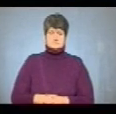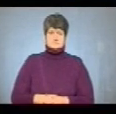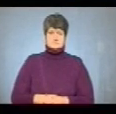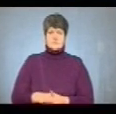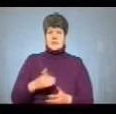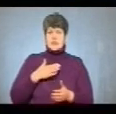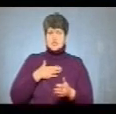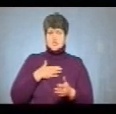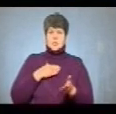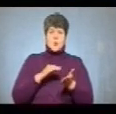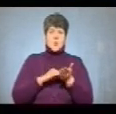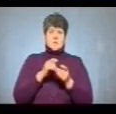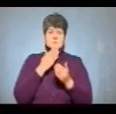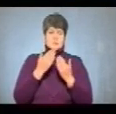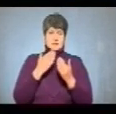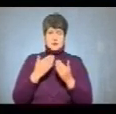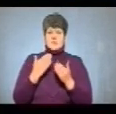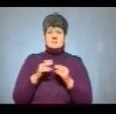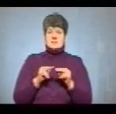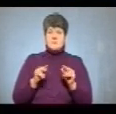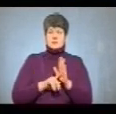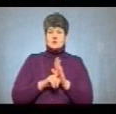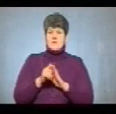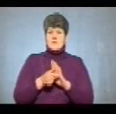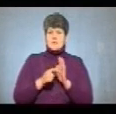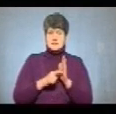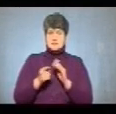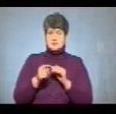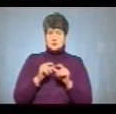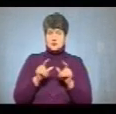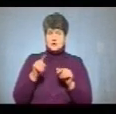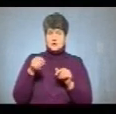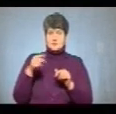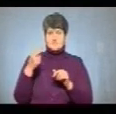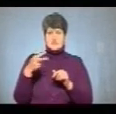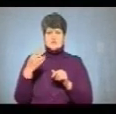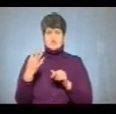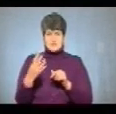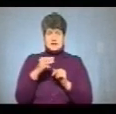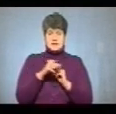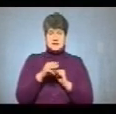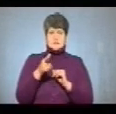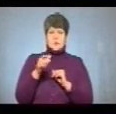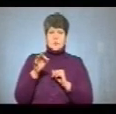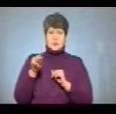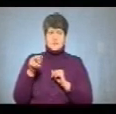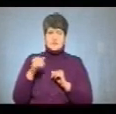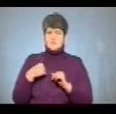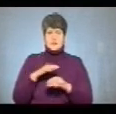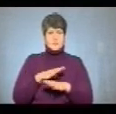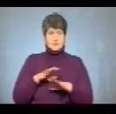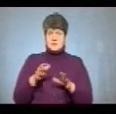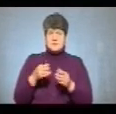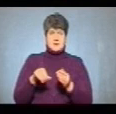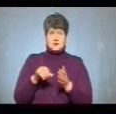Наші кореспонденти поспілкувалися також із вчителем початкових класів Тернопільської школи номер 24 Тетяною Голувань. Вона не буде